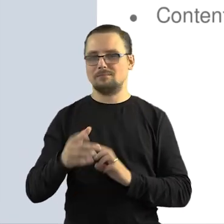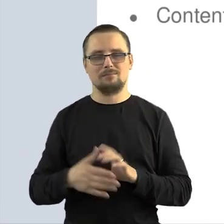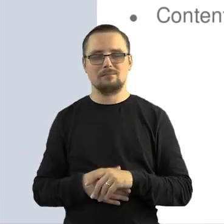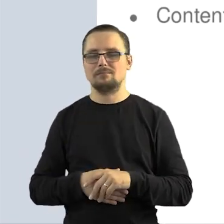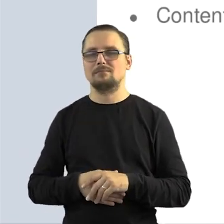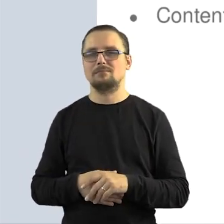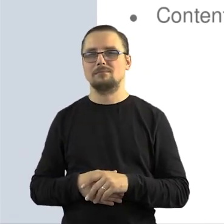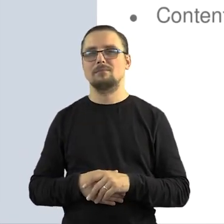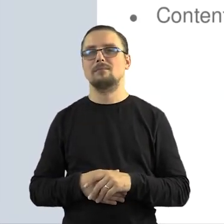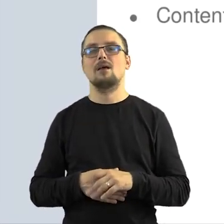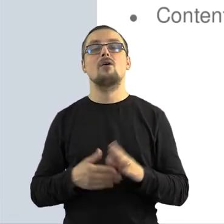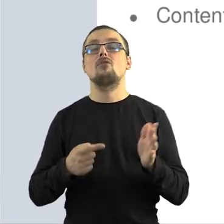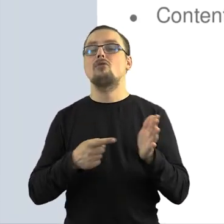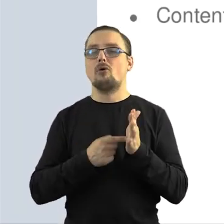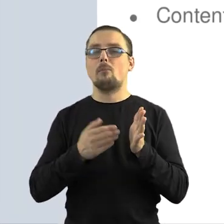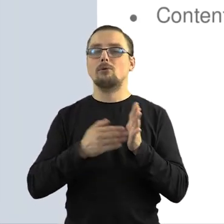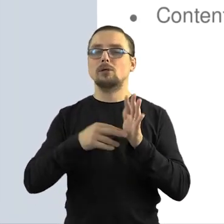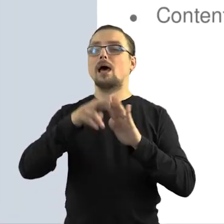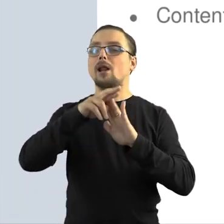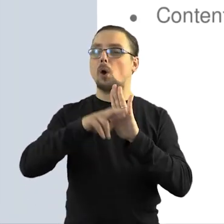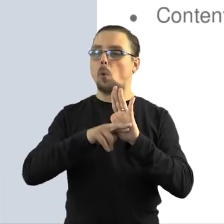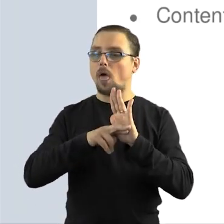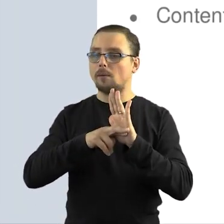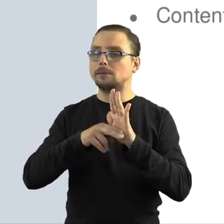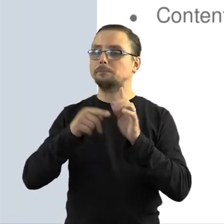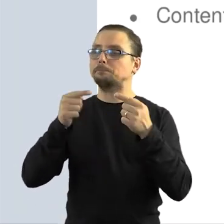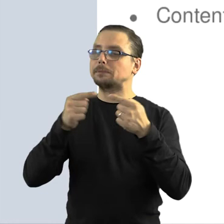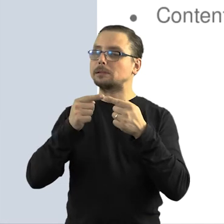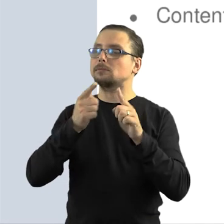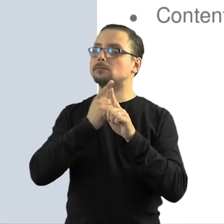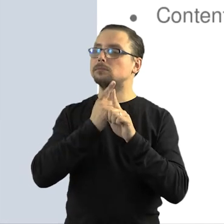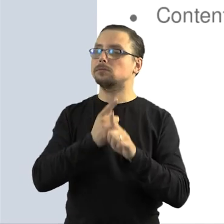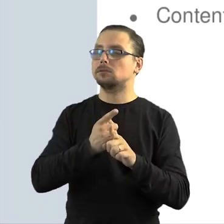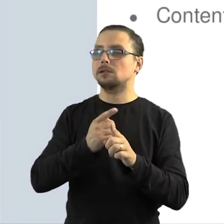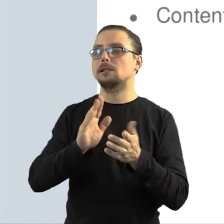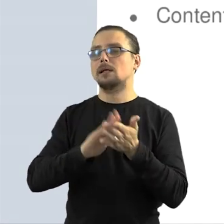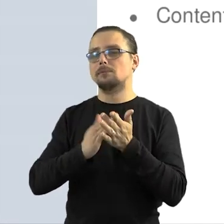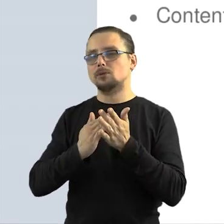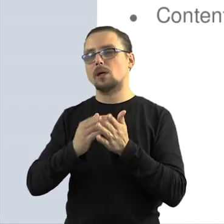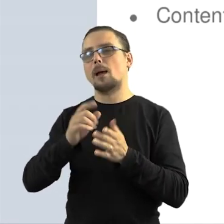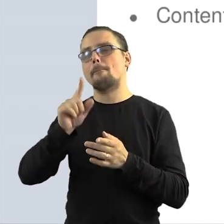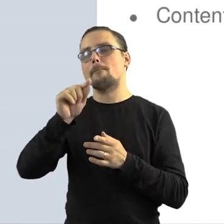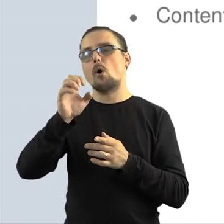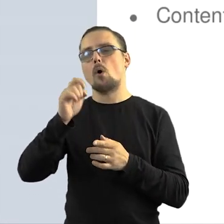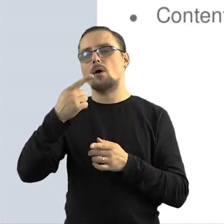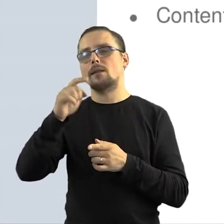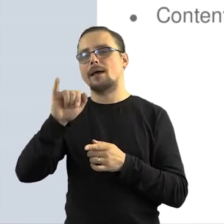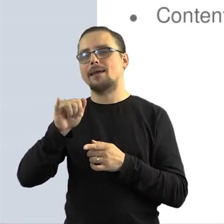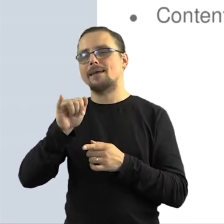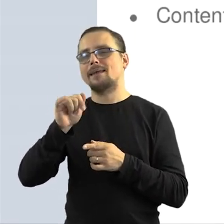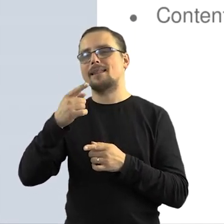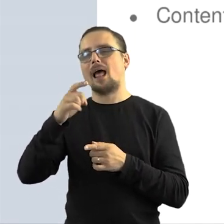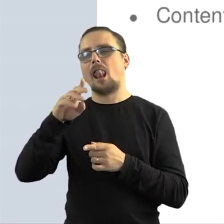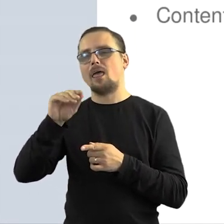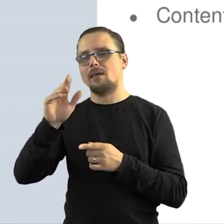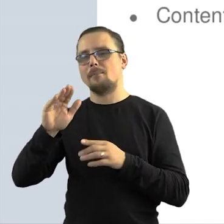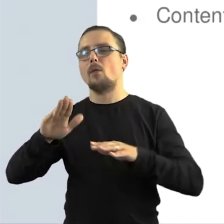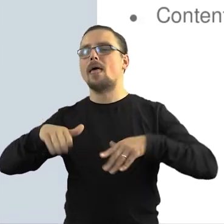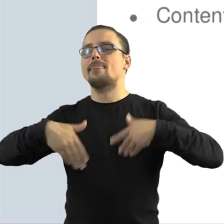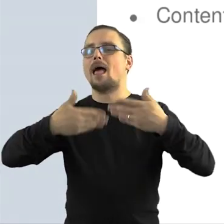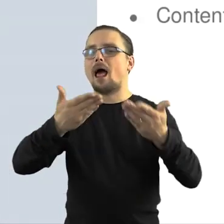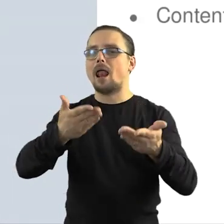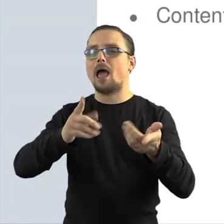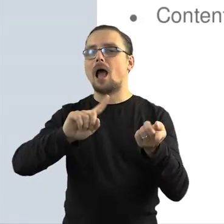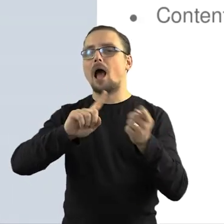swoim fanpage'u. Do tego służą, co też uwzględnia regulami, na co pozwala regulami, do tego służą te wszystkie opcje